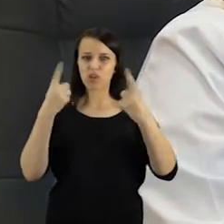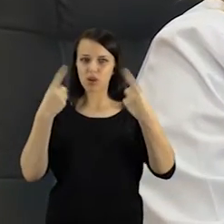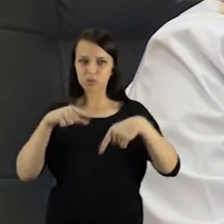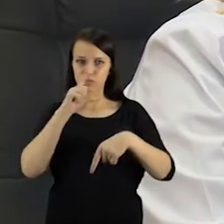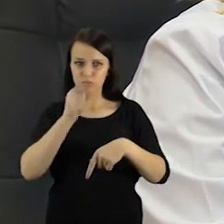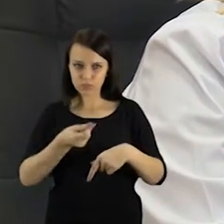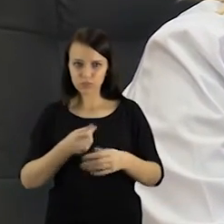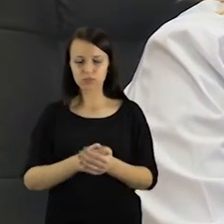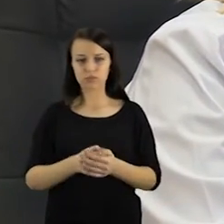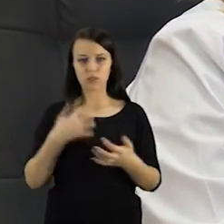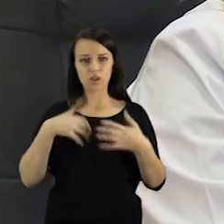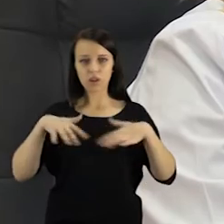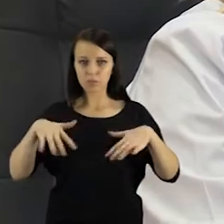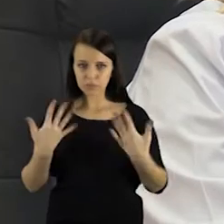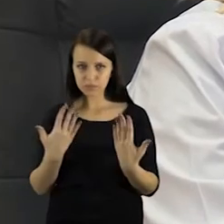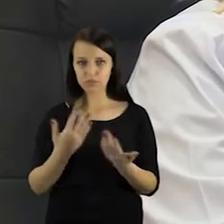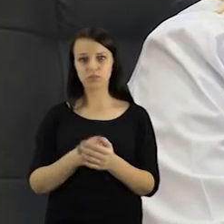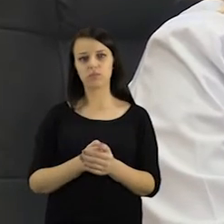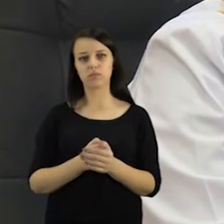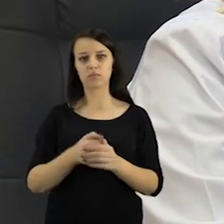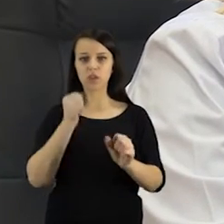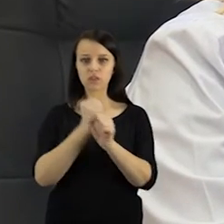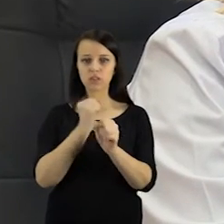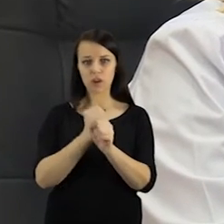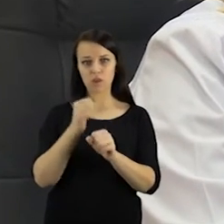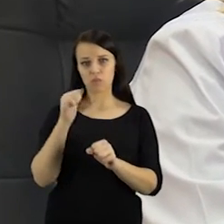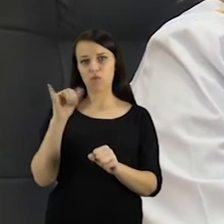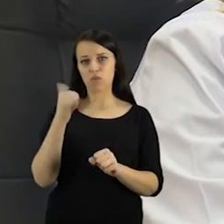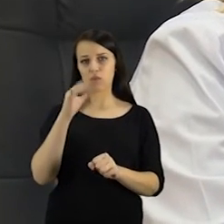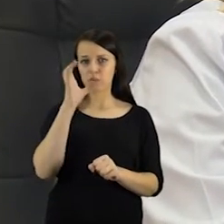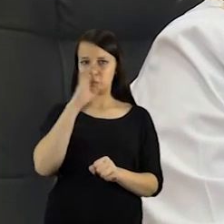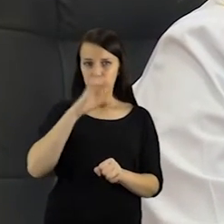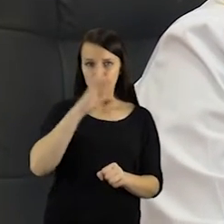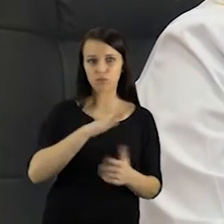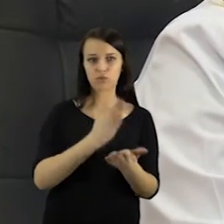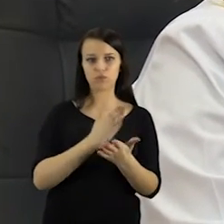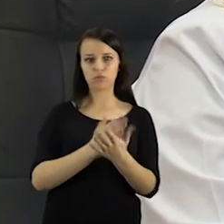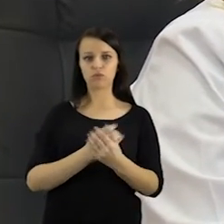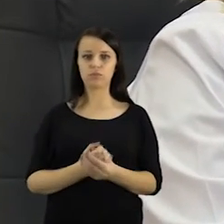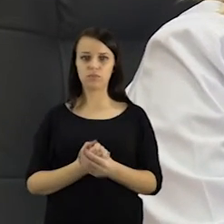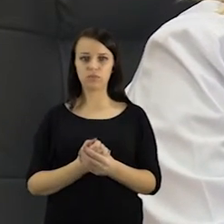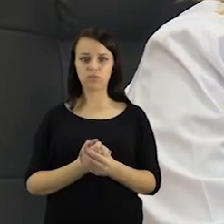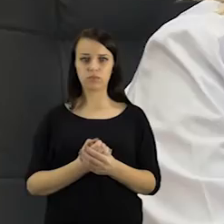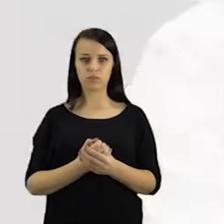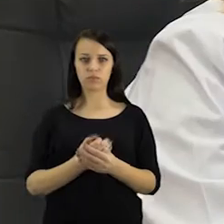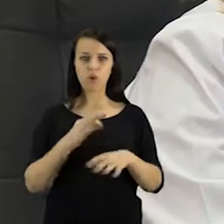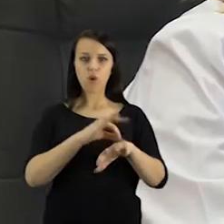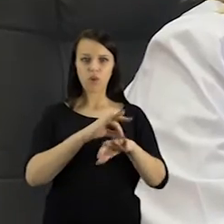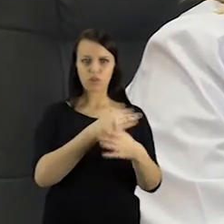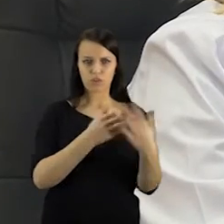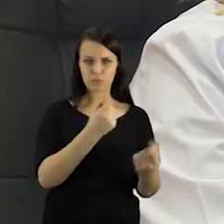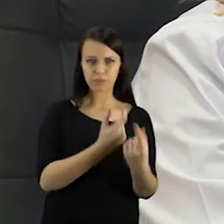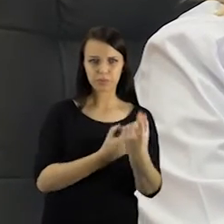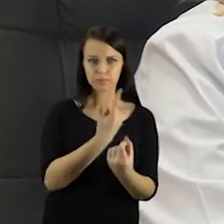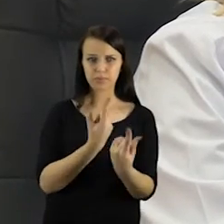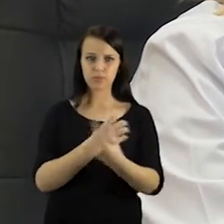pablogėjo nuotaiką, pagreitėjo nuovargis, aišku, kenčia ir darbo kokybę. Paumėjo